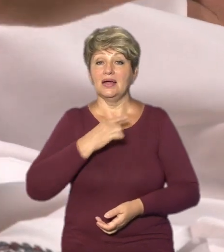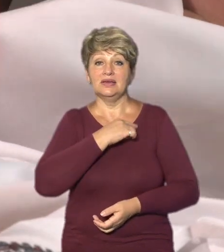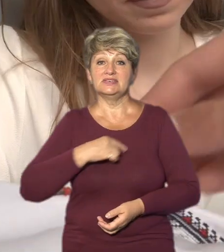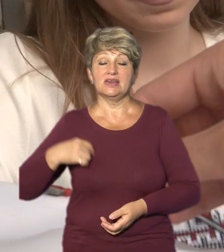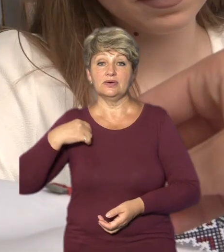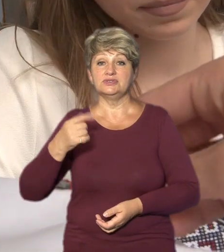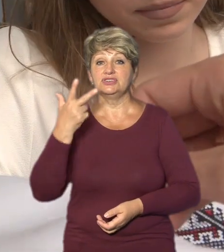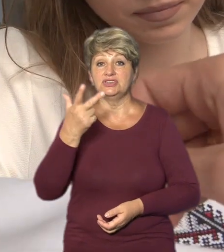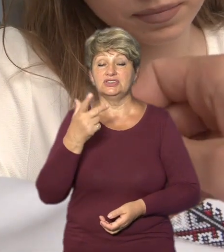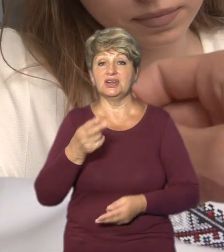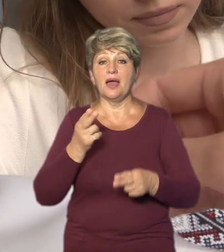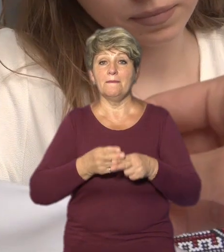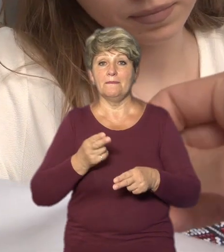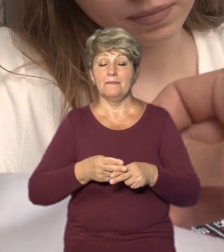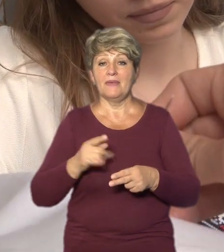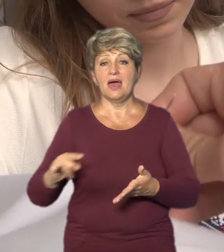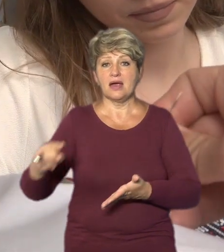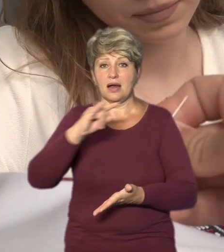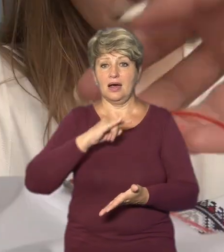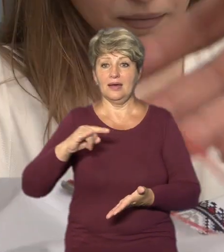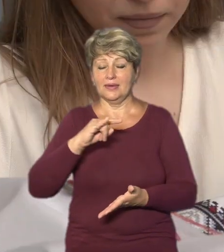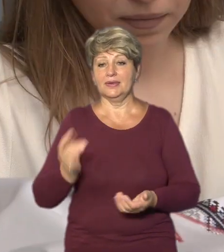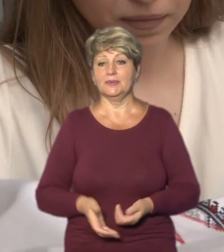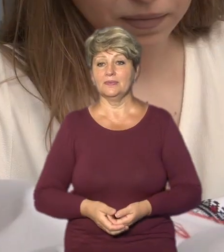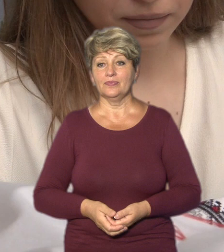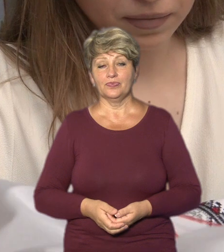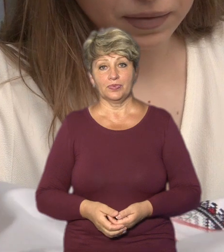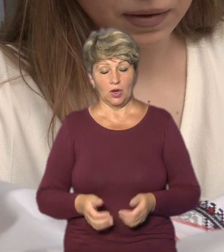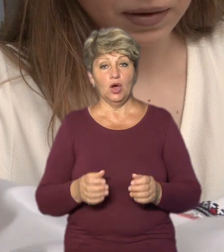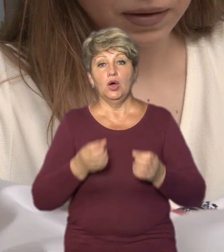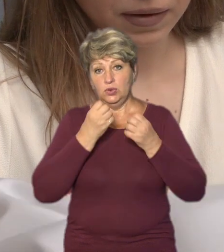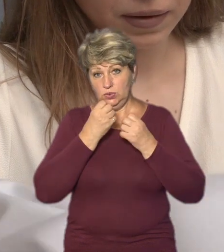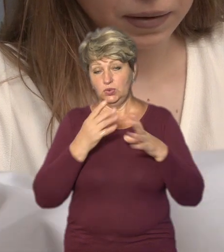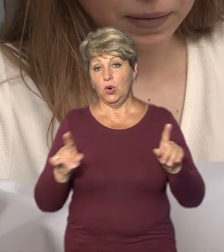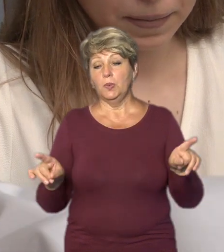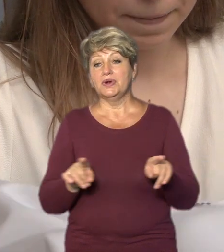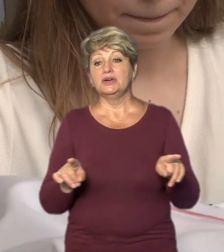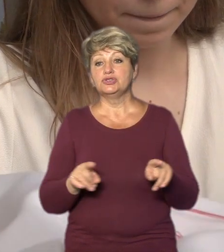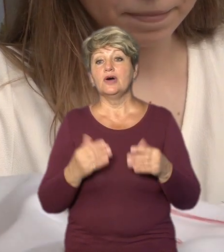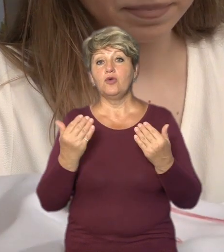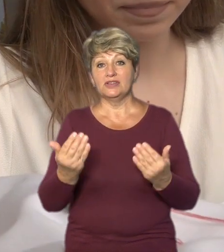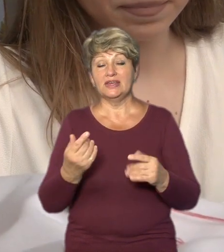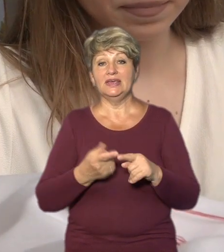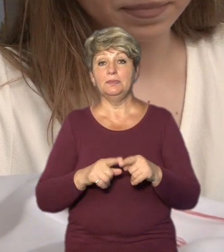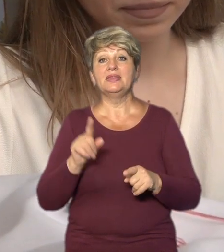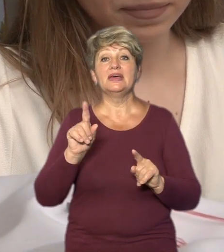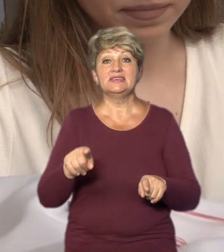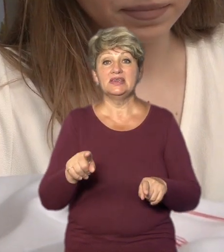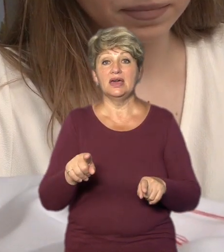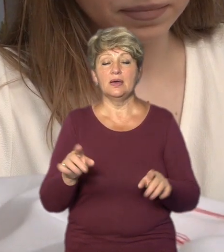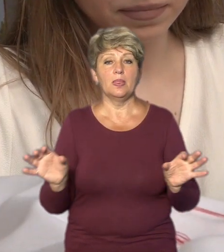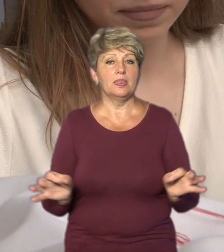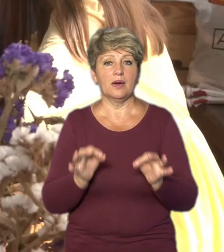ракети. Дуже тривожно. Добре, що вони саме ці осколки не принесли